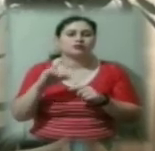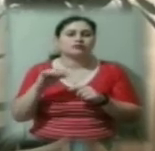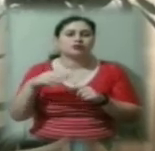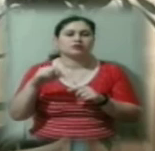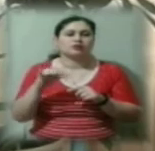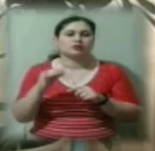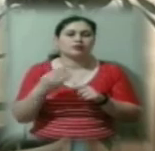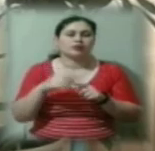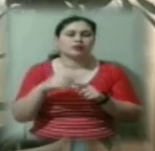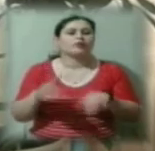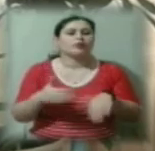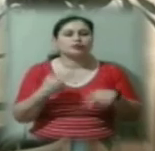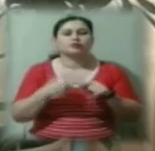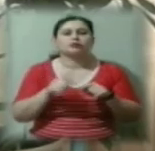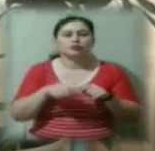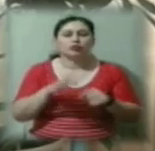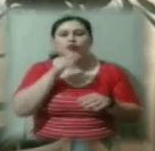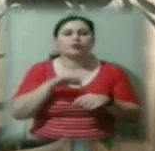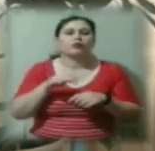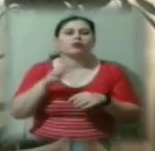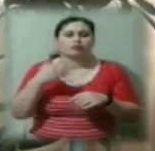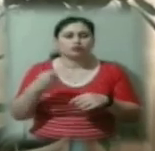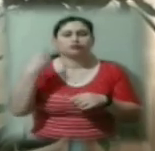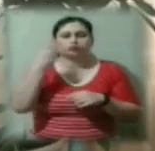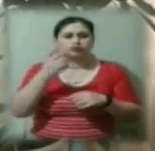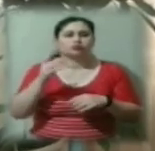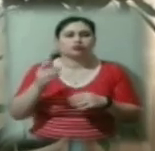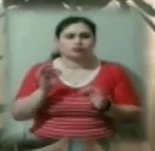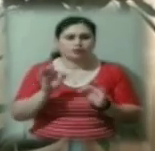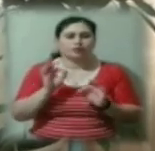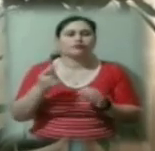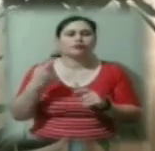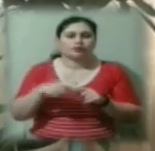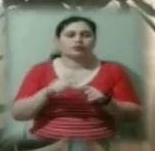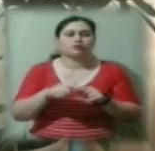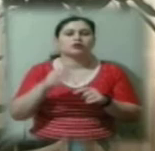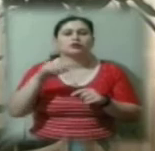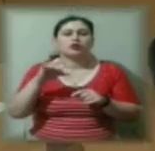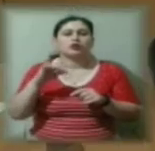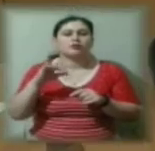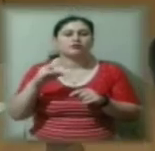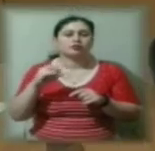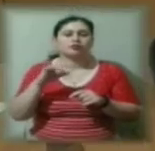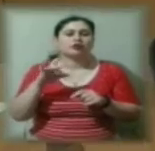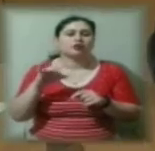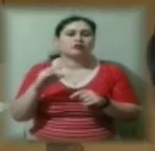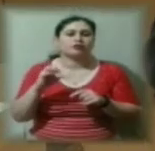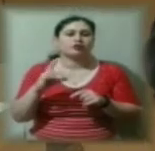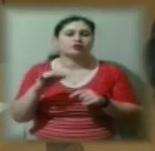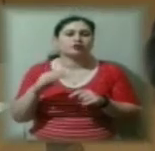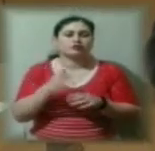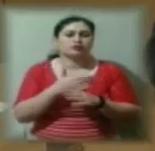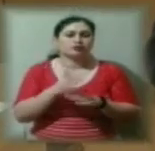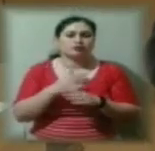як їх приводять до тями, їх переводять в терапевтичне або неврологічне відділення. Очільник корабельної